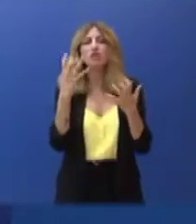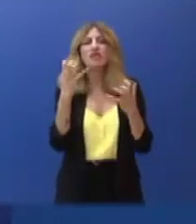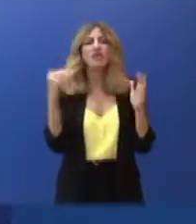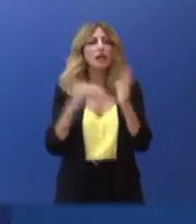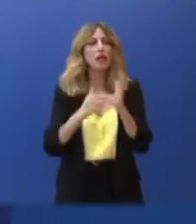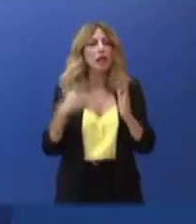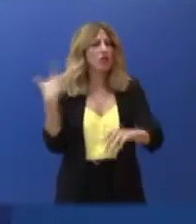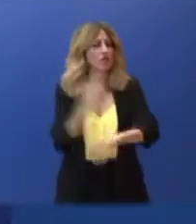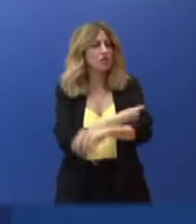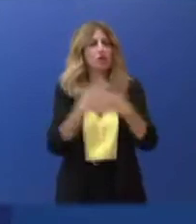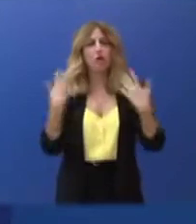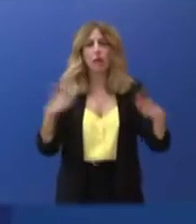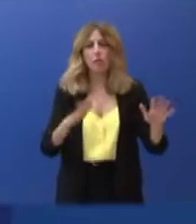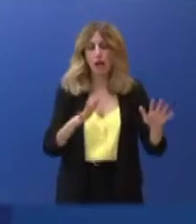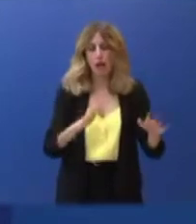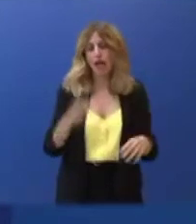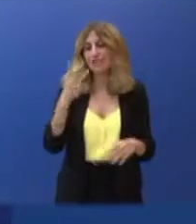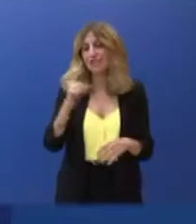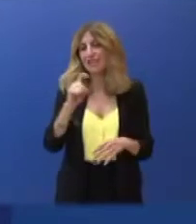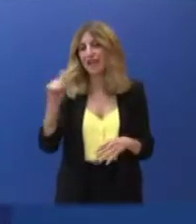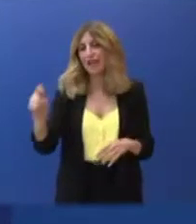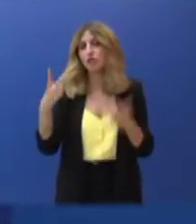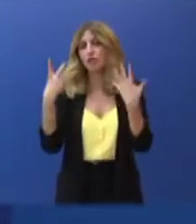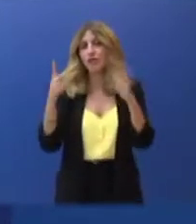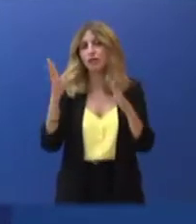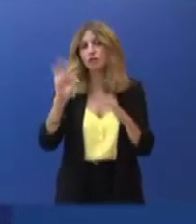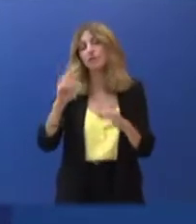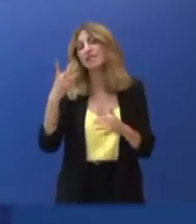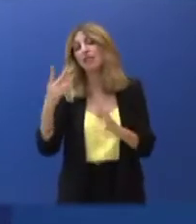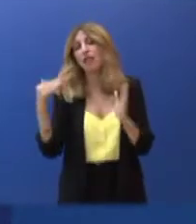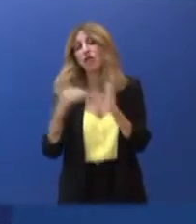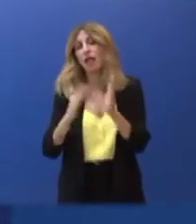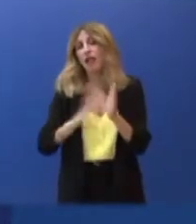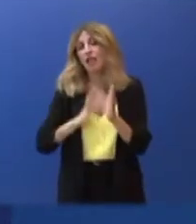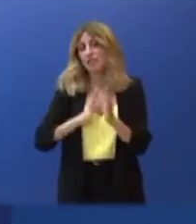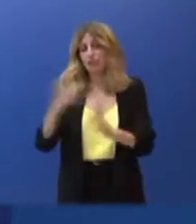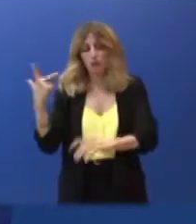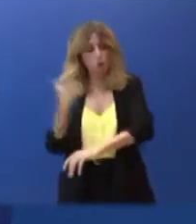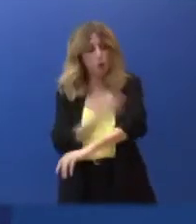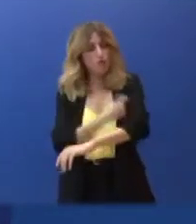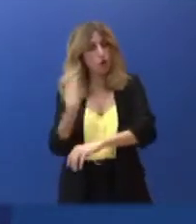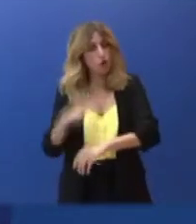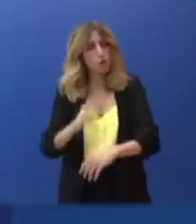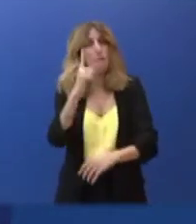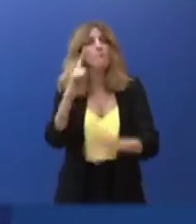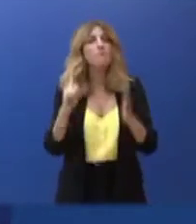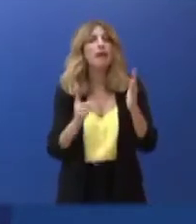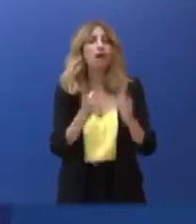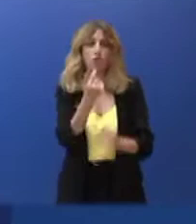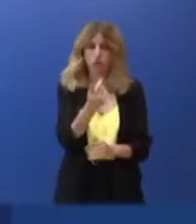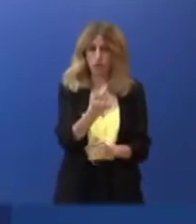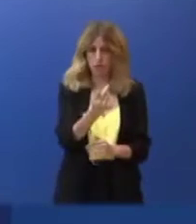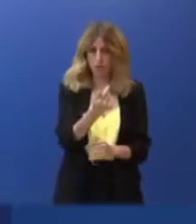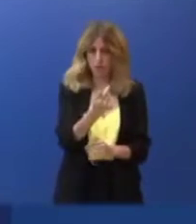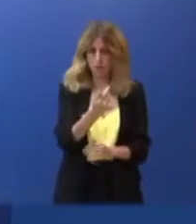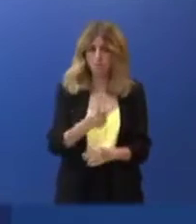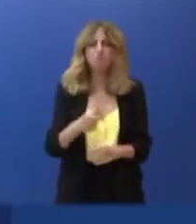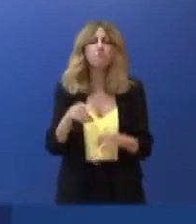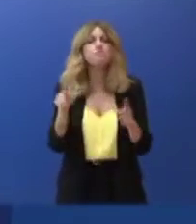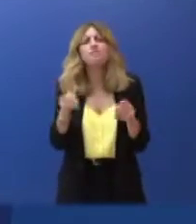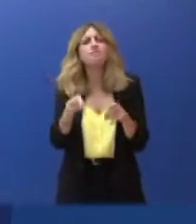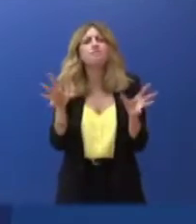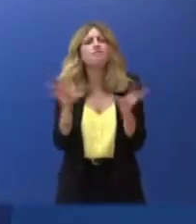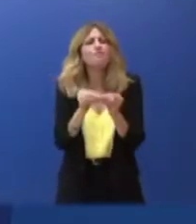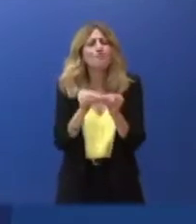από 3.752.000 συμπολίτες μας έχουν εμβολιαστεί με τουλάχιστον μία δόση, ποσοστό πάνω από